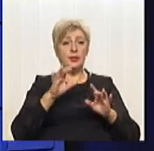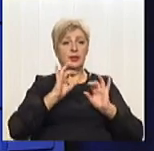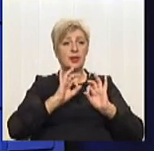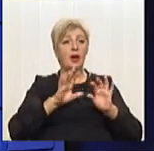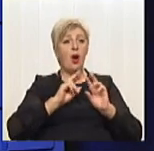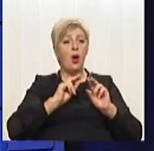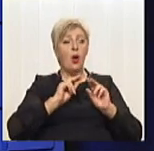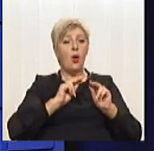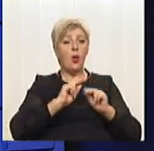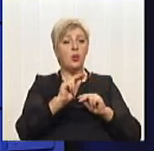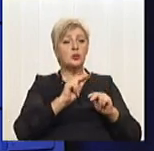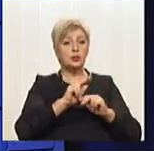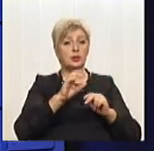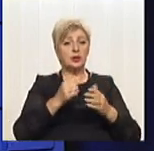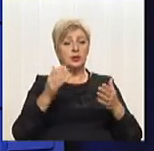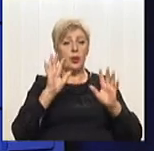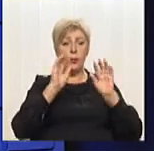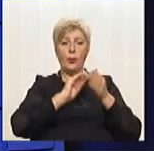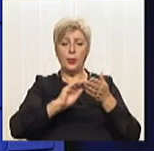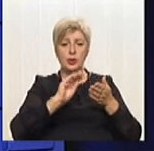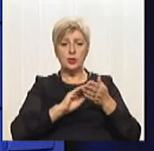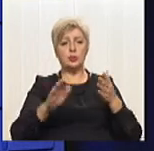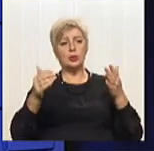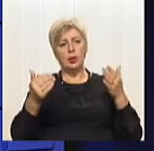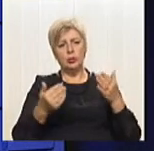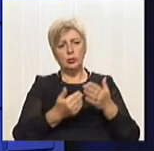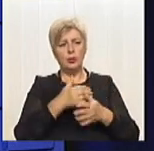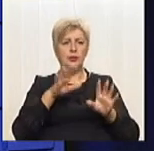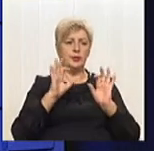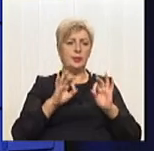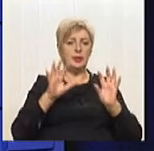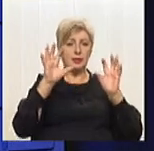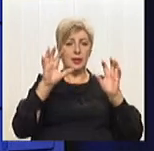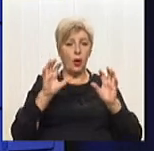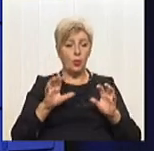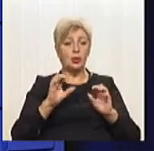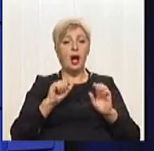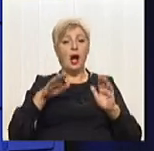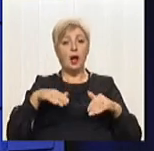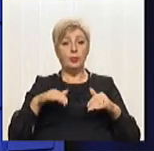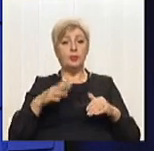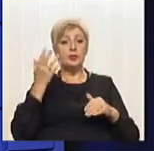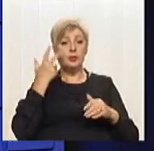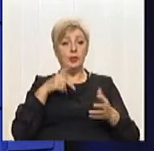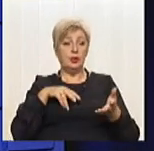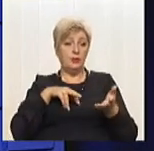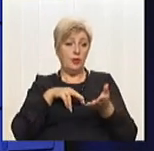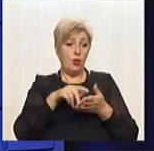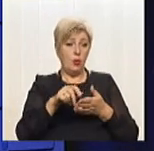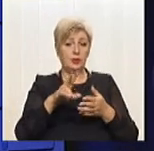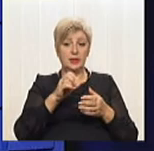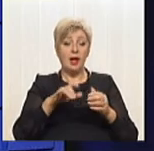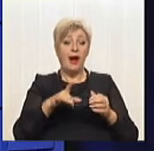диктовку, пишуть ці нові дуже правильні, дуже добрі закони. Але потім, коли це виходить на імплементацію в